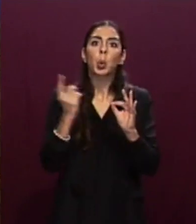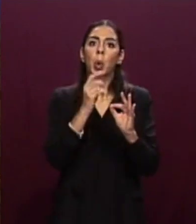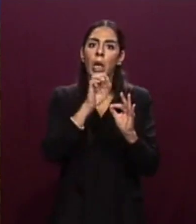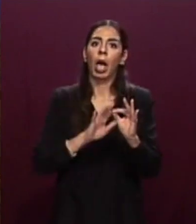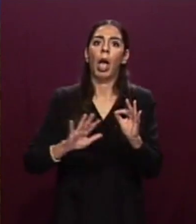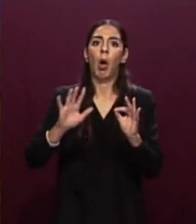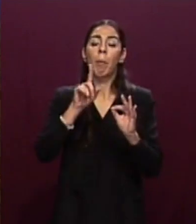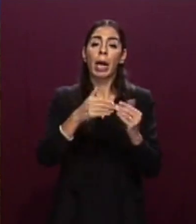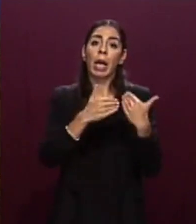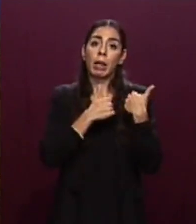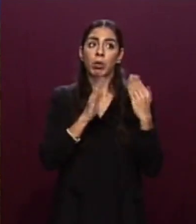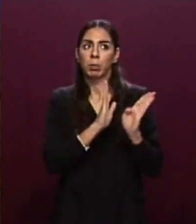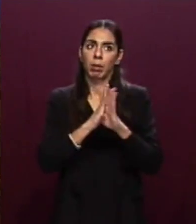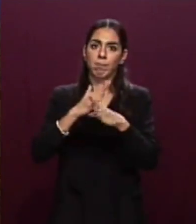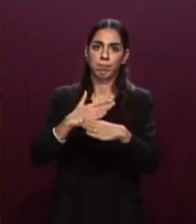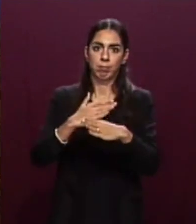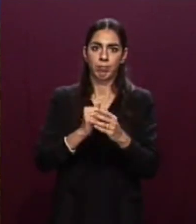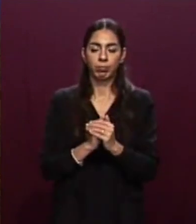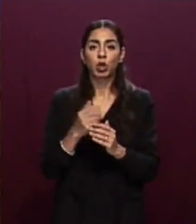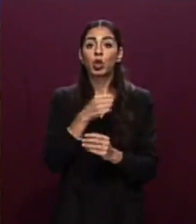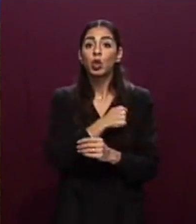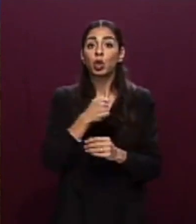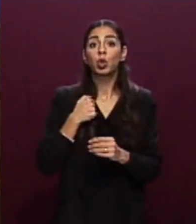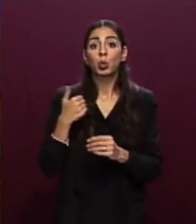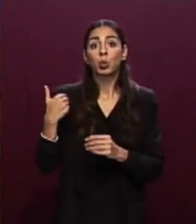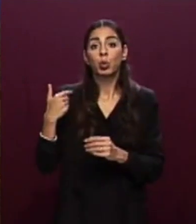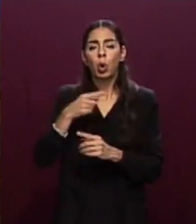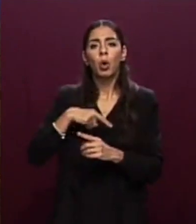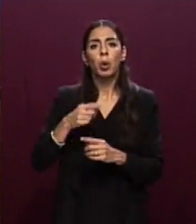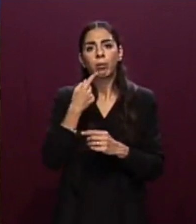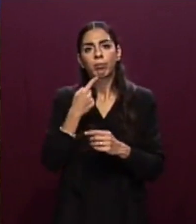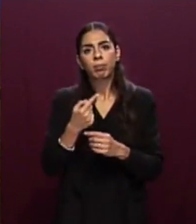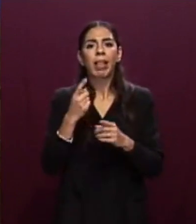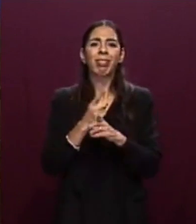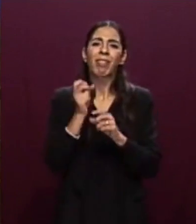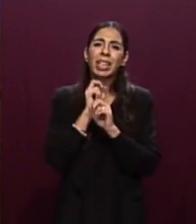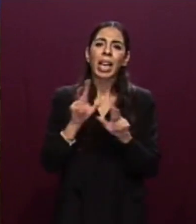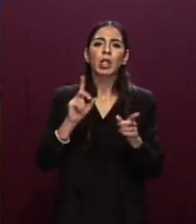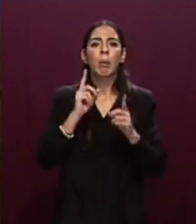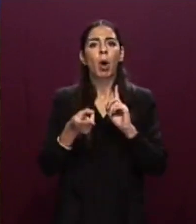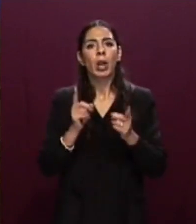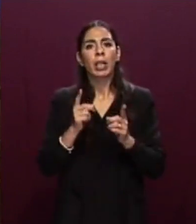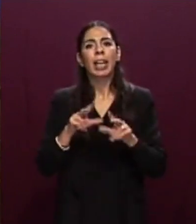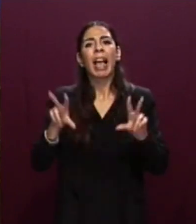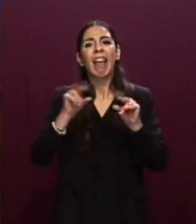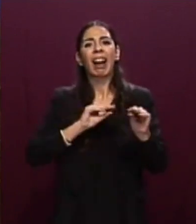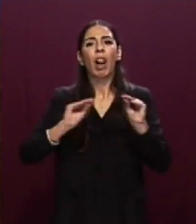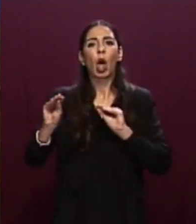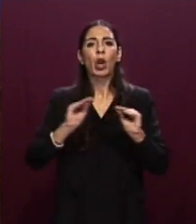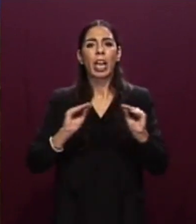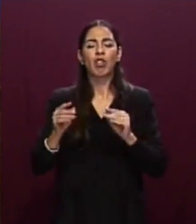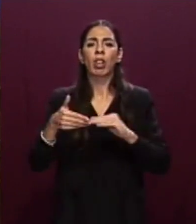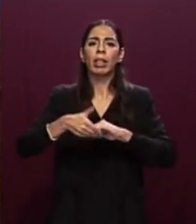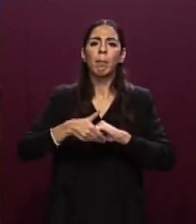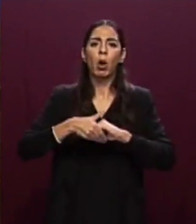lo scorso giugno, di una dichiarazione politica che istituisce un meccanismo di relocation temporaneo e volontario, nonostante i